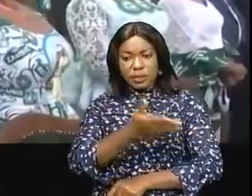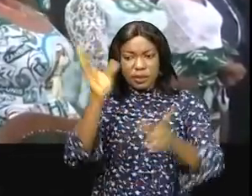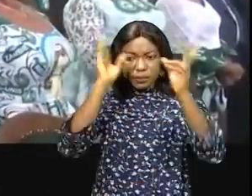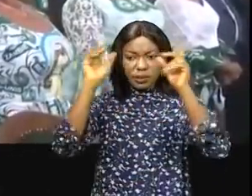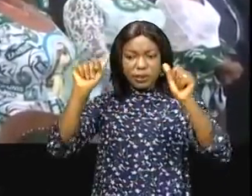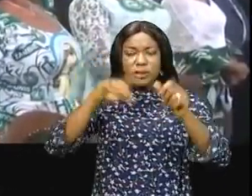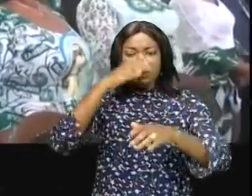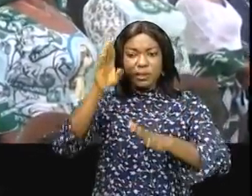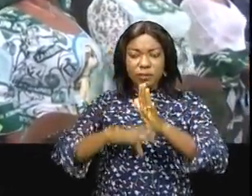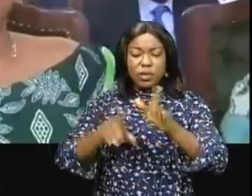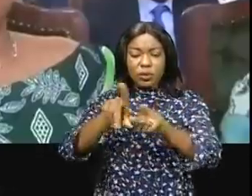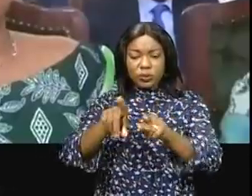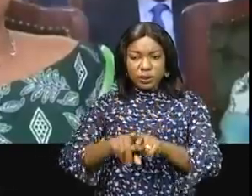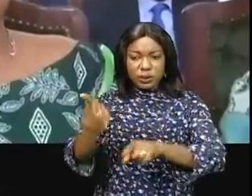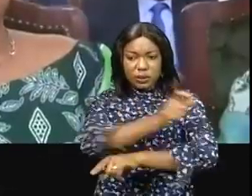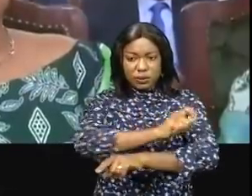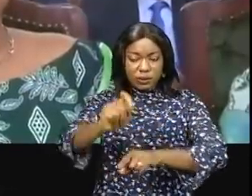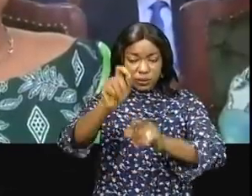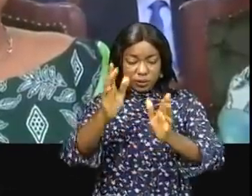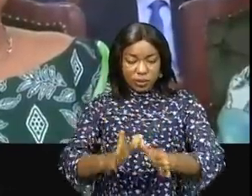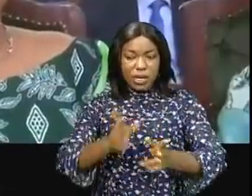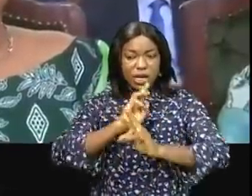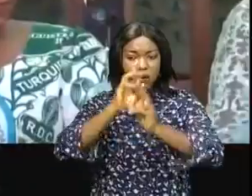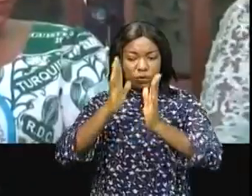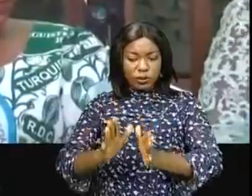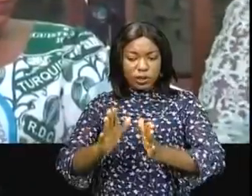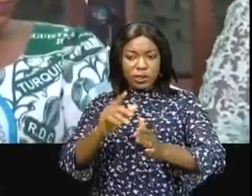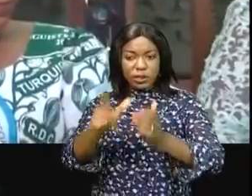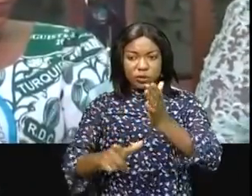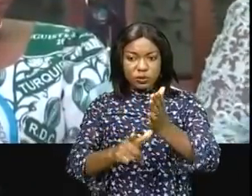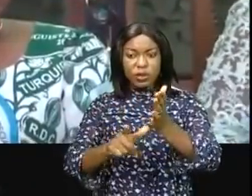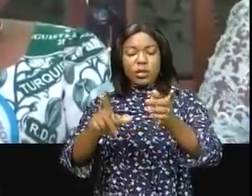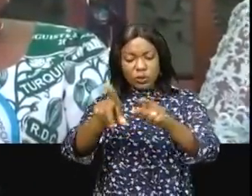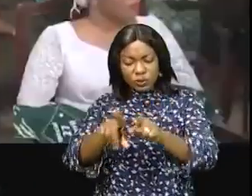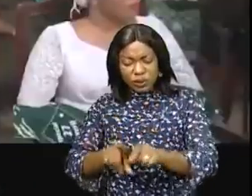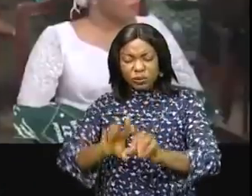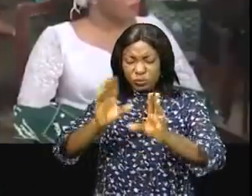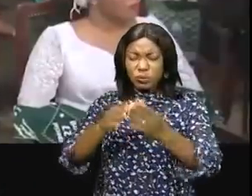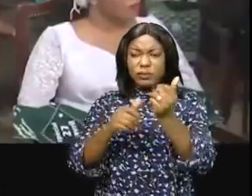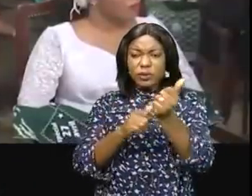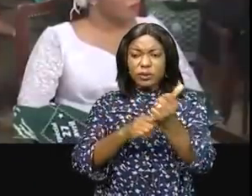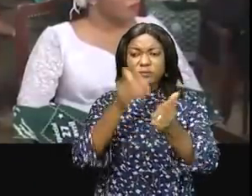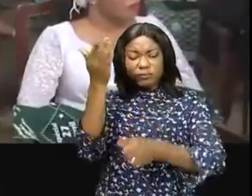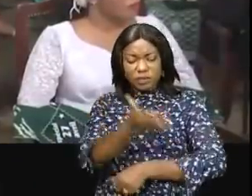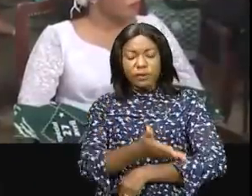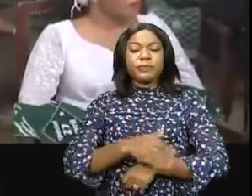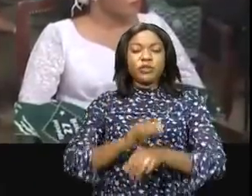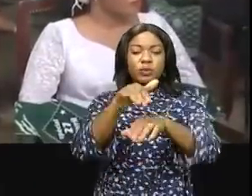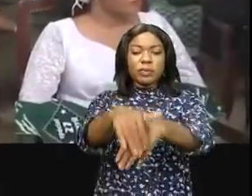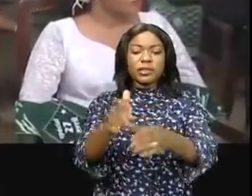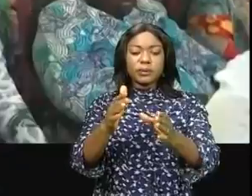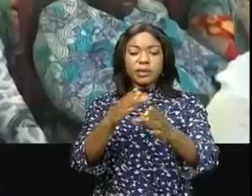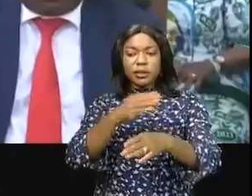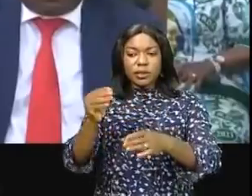membres de son bureau, Nathalie Boulansong, rapporteure adjointe, Carole Aguitouamela, Kester et Ida Kadimandjoumba, Kester